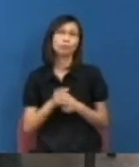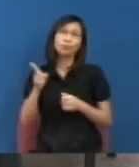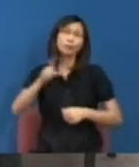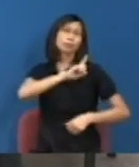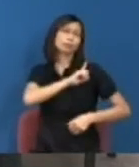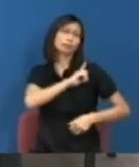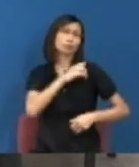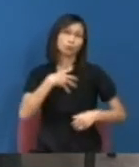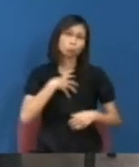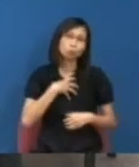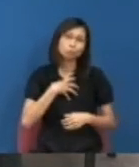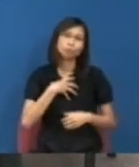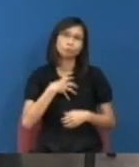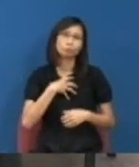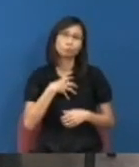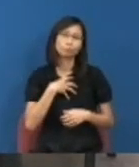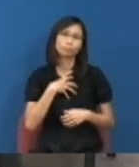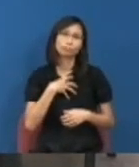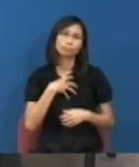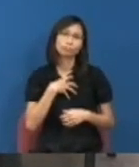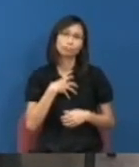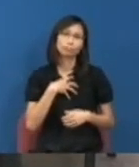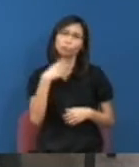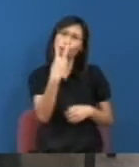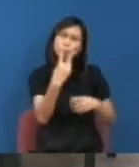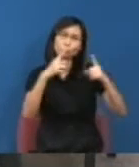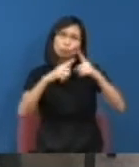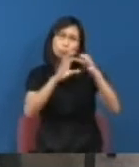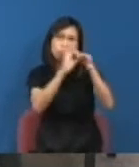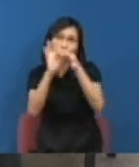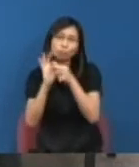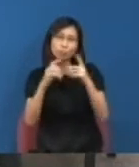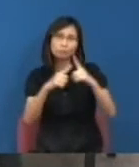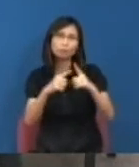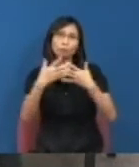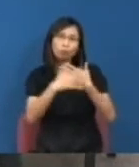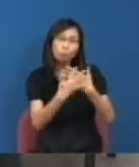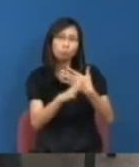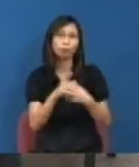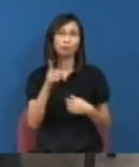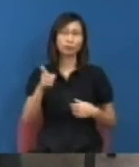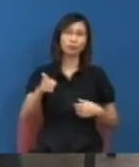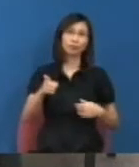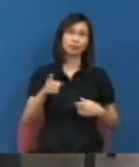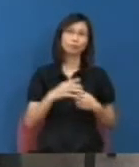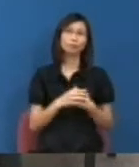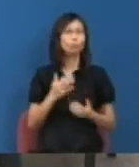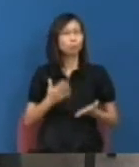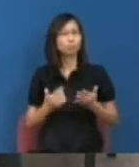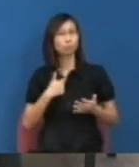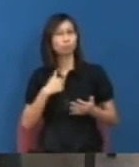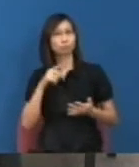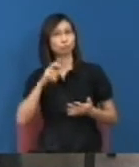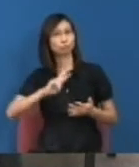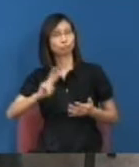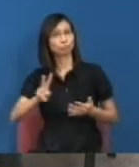其實除了是這兩個關鍵人物之外其實你作為一個就是我和你作為一個救生